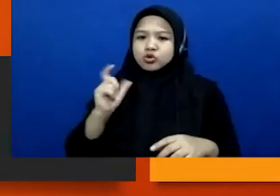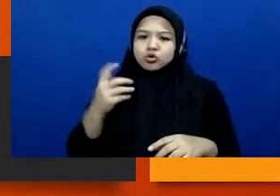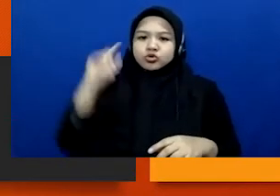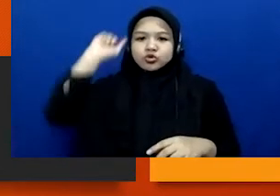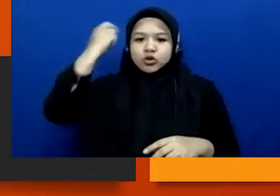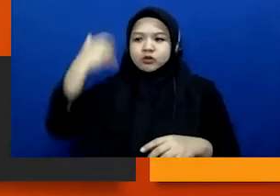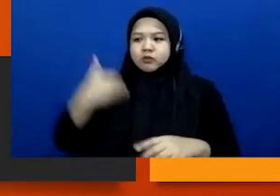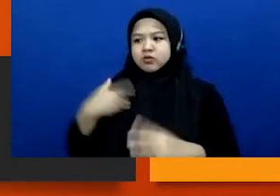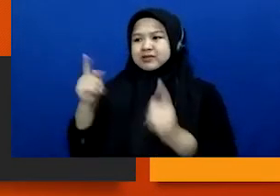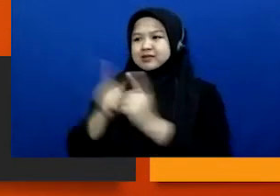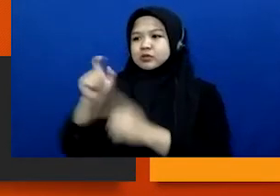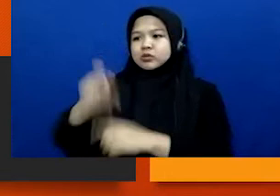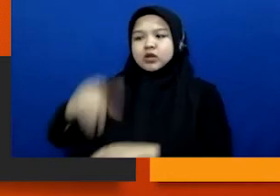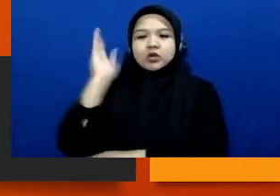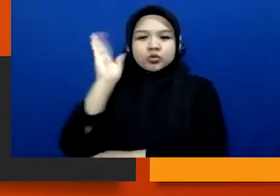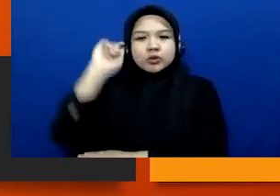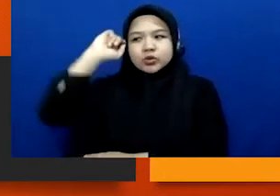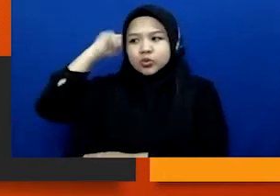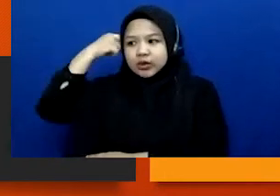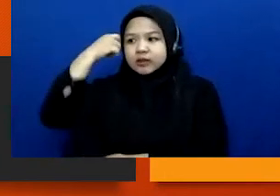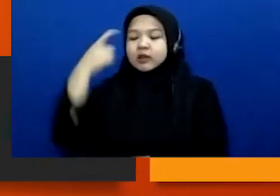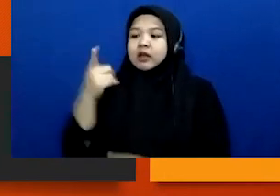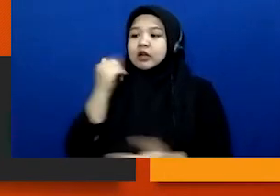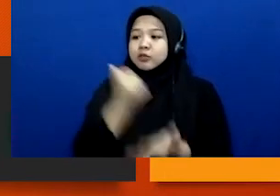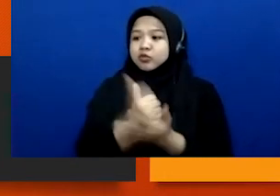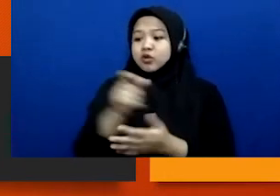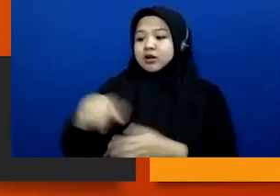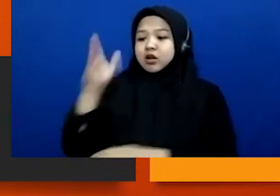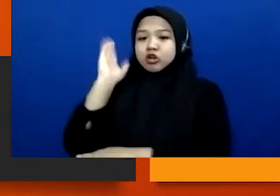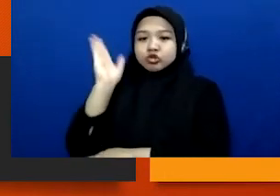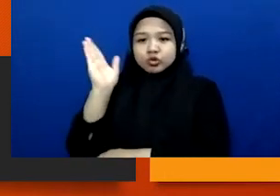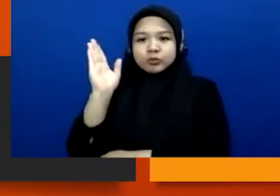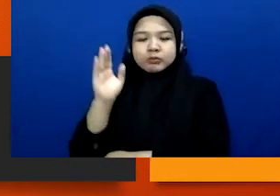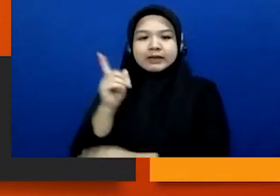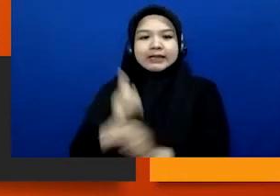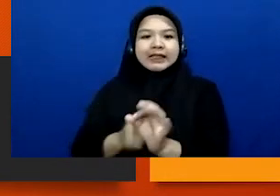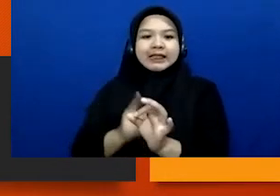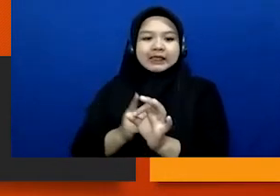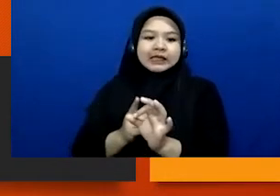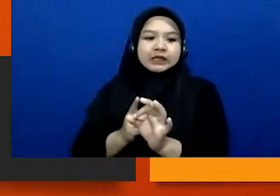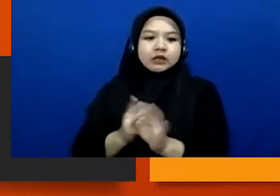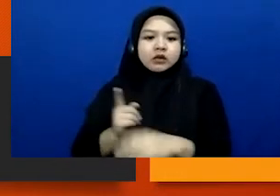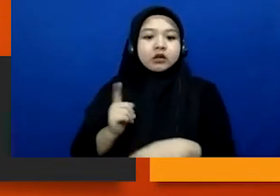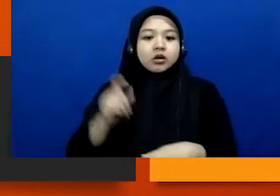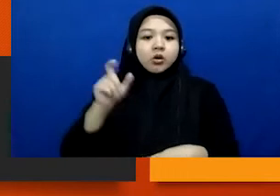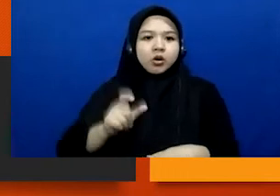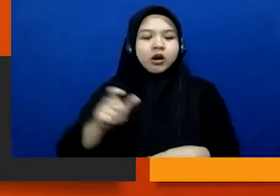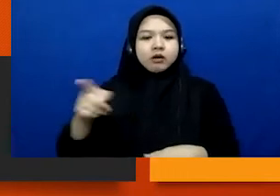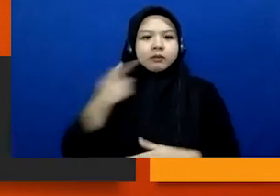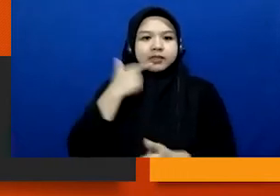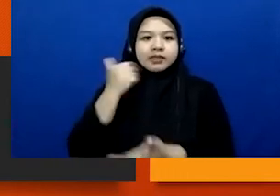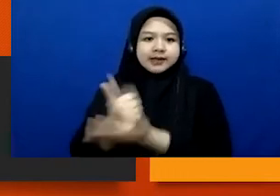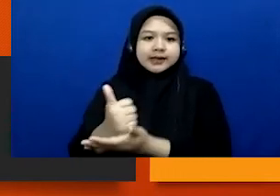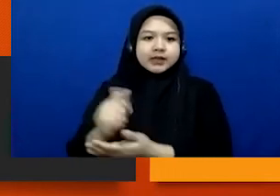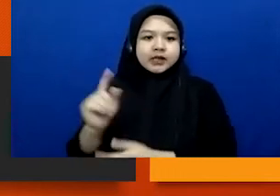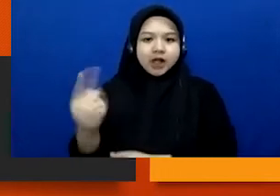narasumber gitu kan kebetulan ini narasumber ini adalah narasumber inti dia adalah aktornya gitu kan